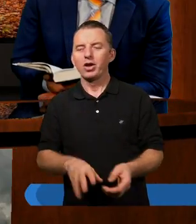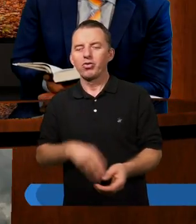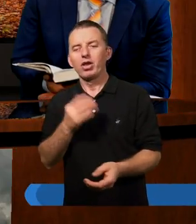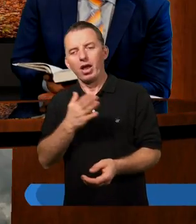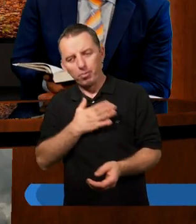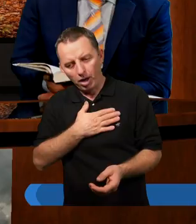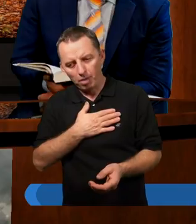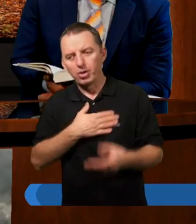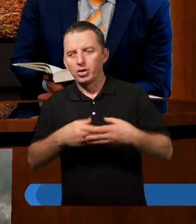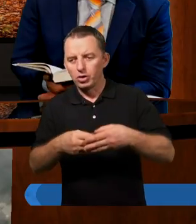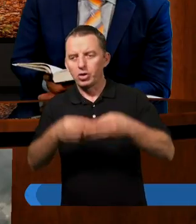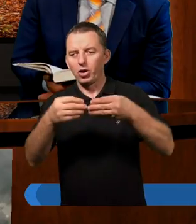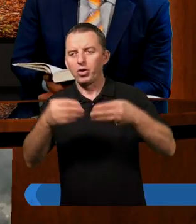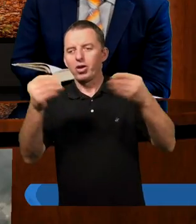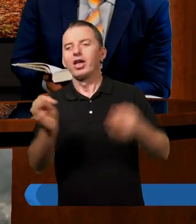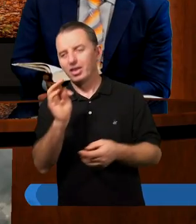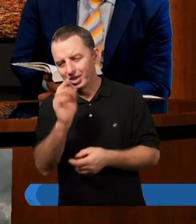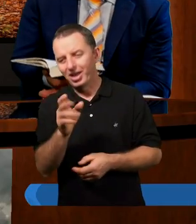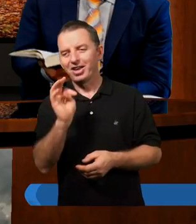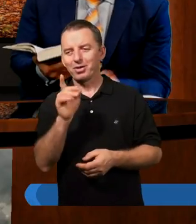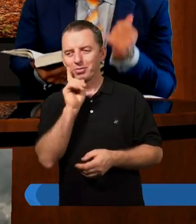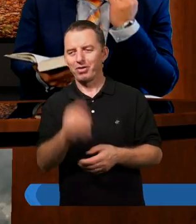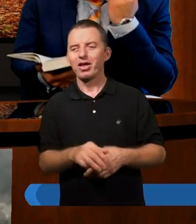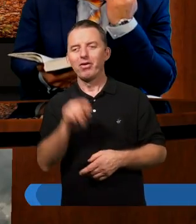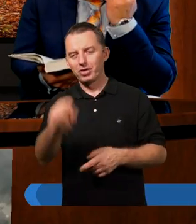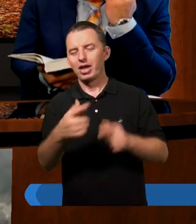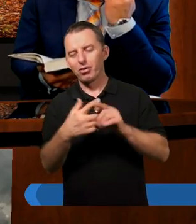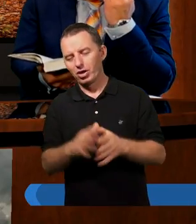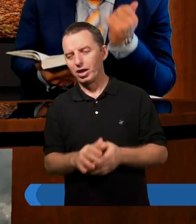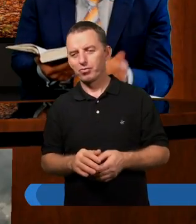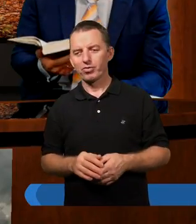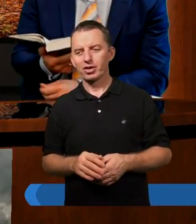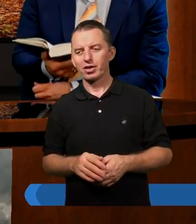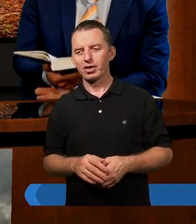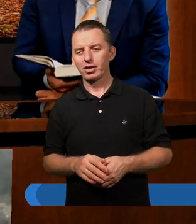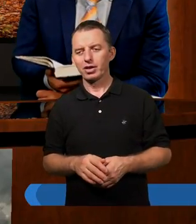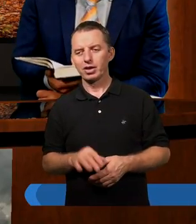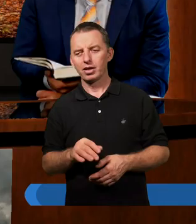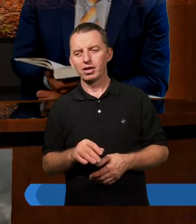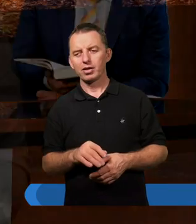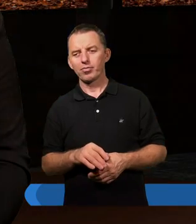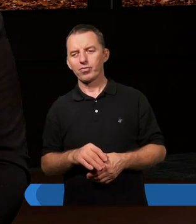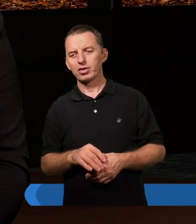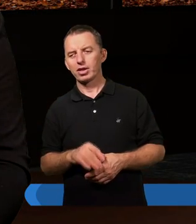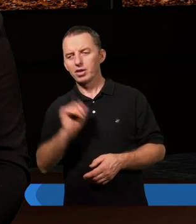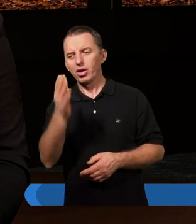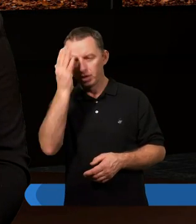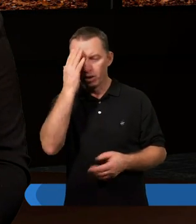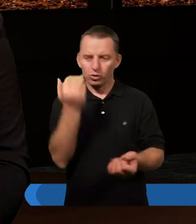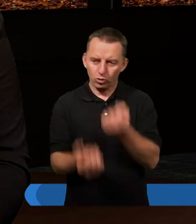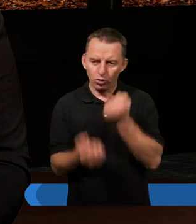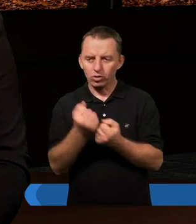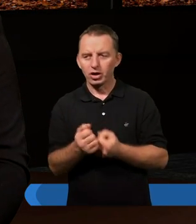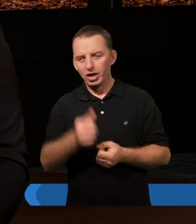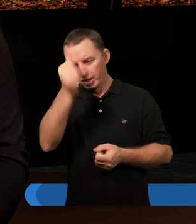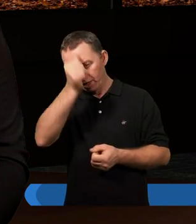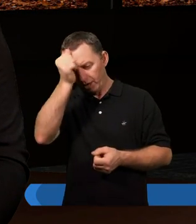mamy się rozwijać. Ja rozumiem, o czym Ty w tej chwili myślisz. No bo tak jak się odtwarza jakiś punkt dnia, to trudno nazwać